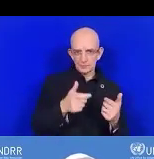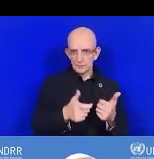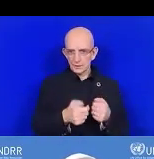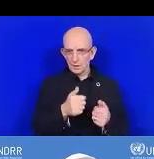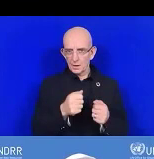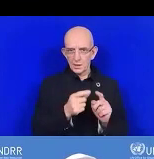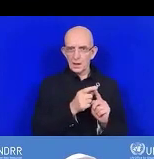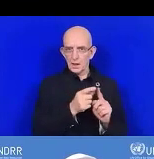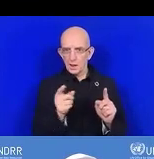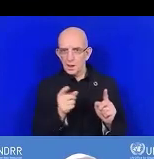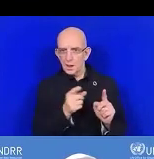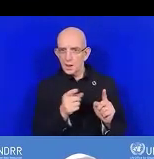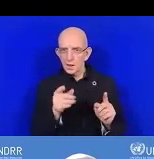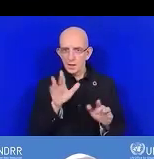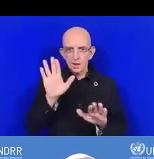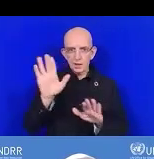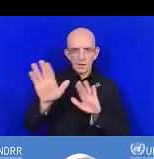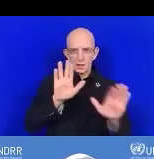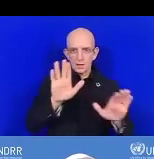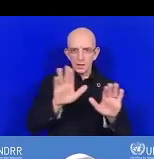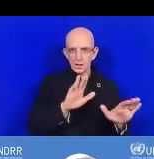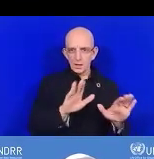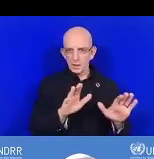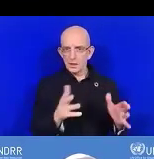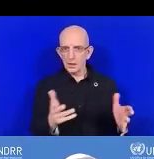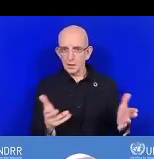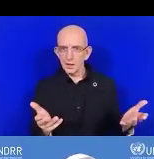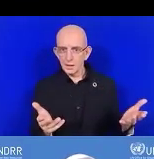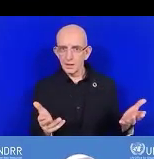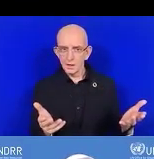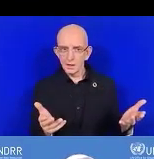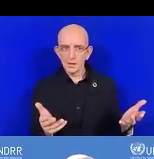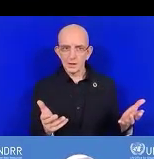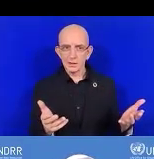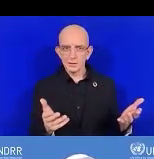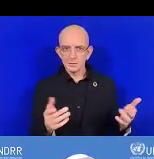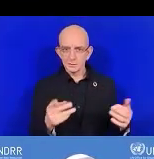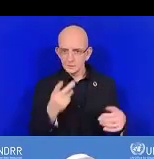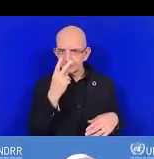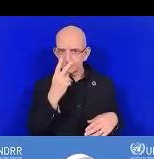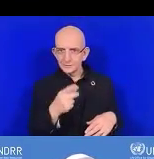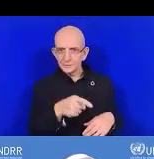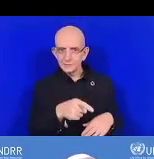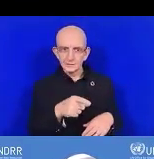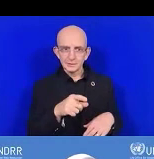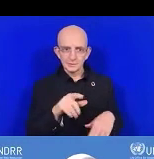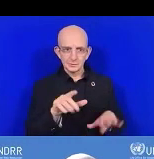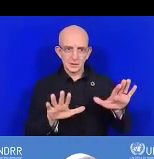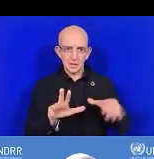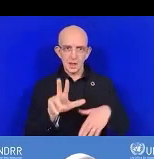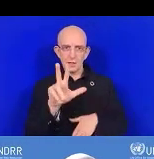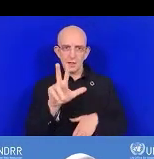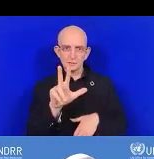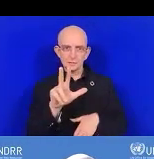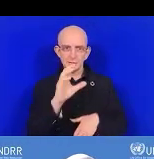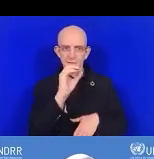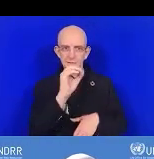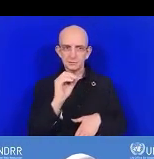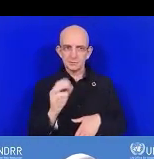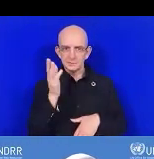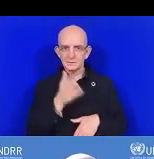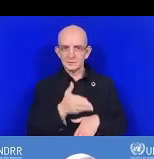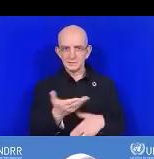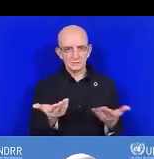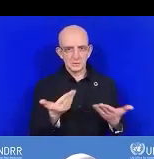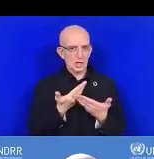'environ 13% de personnes disent que ça n'existe pas. Je